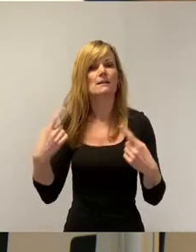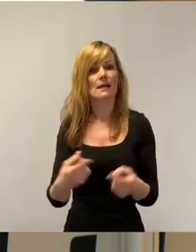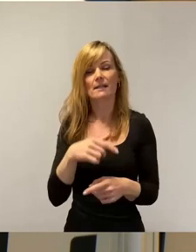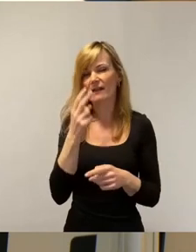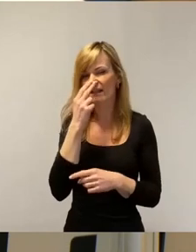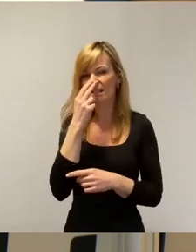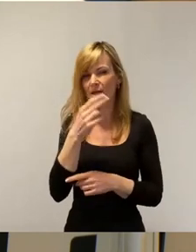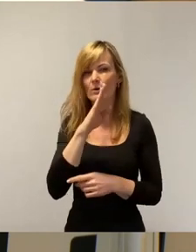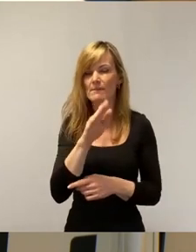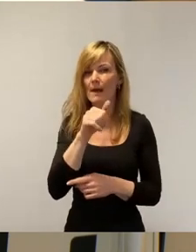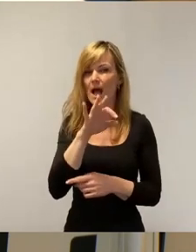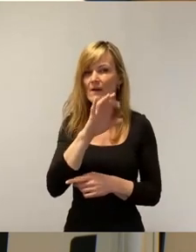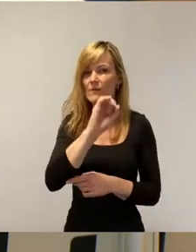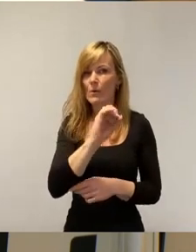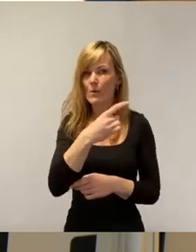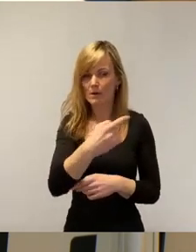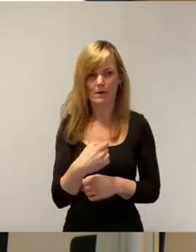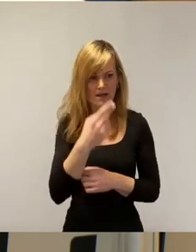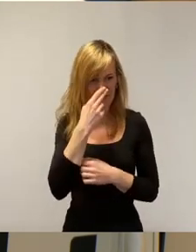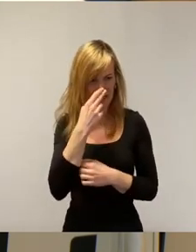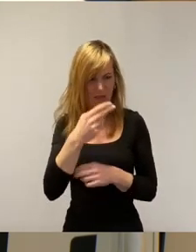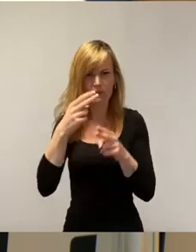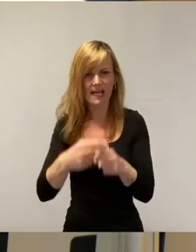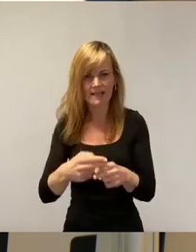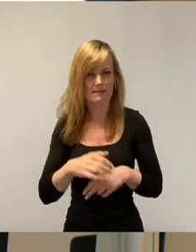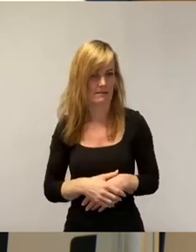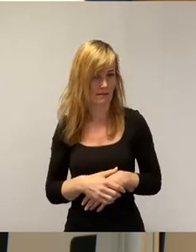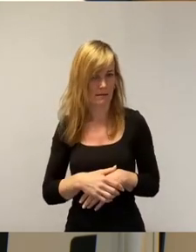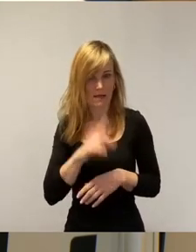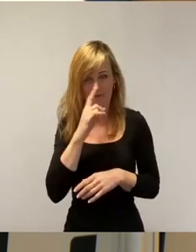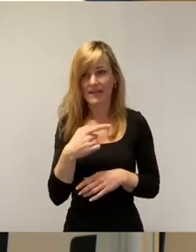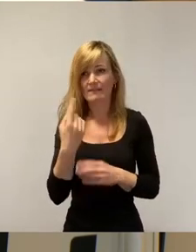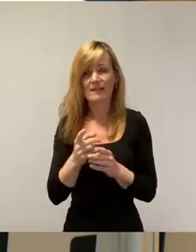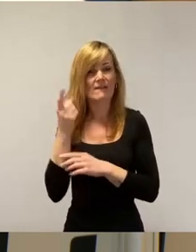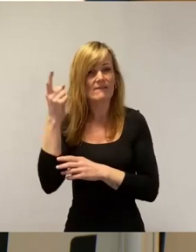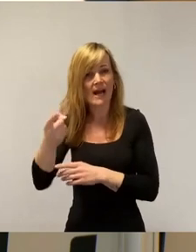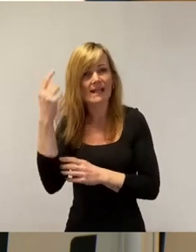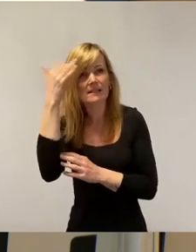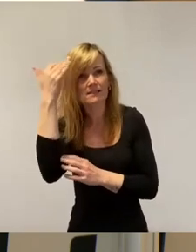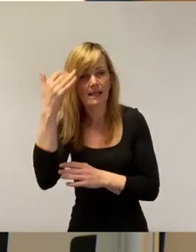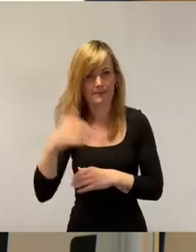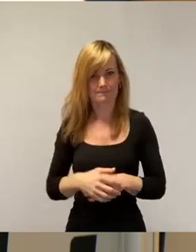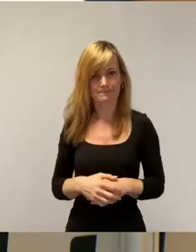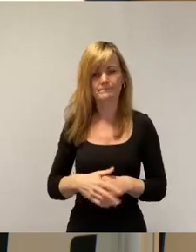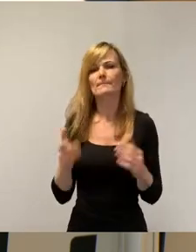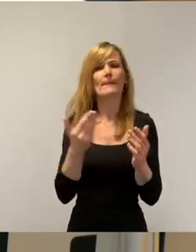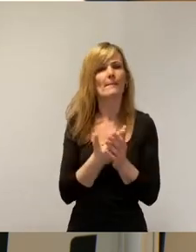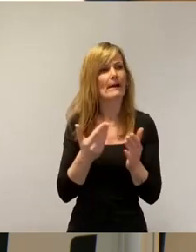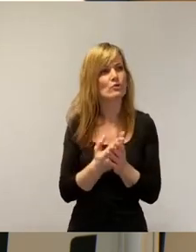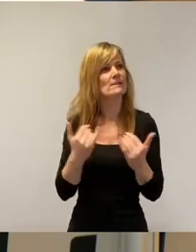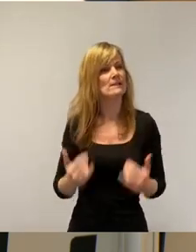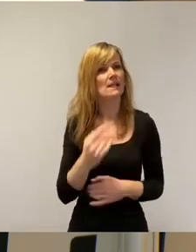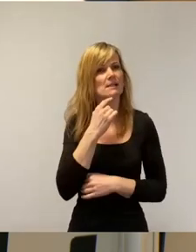Was ist denn dann mit Rente? Was ist denn dann, wenn wir noch weiterdenken? Was ist denn jetzt, wenn wir zum Beispiel sagen, wir müssen ja,